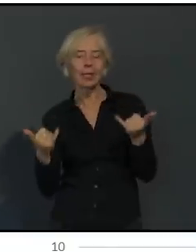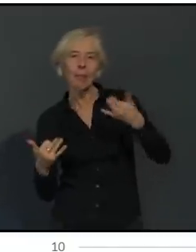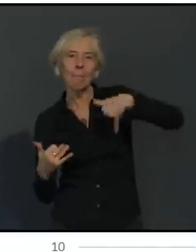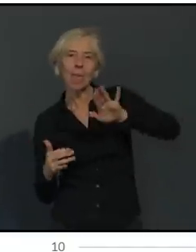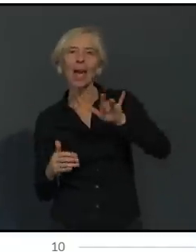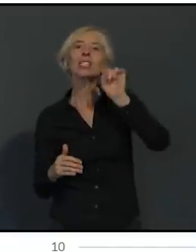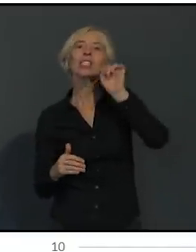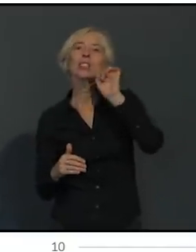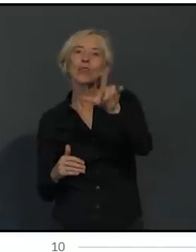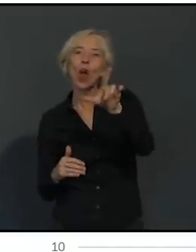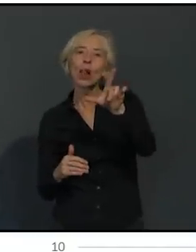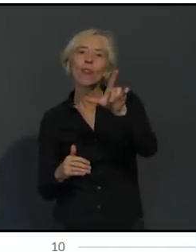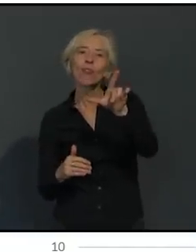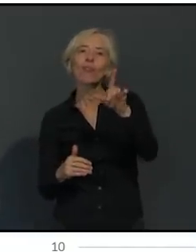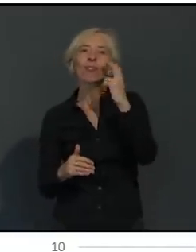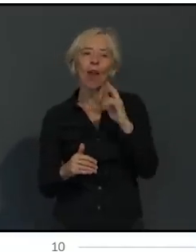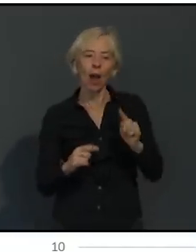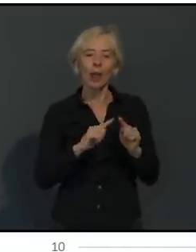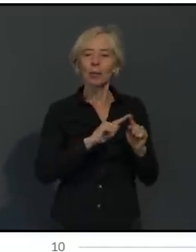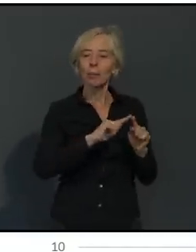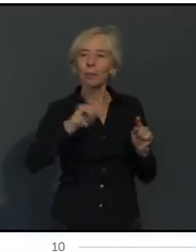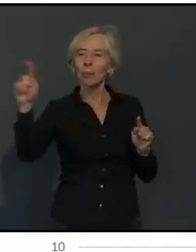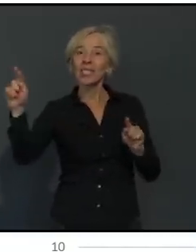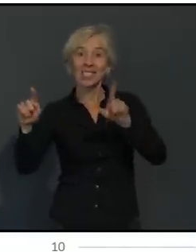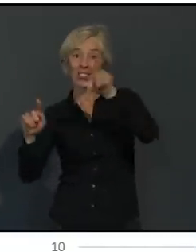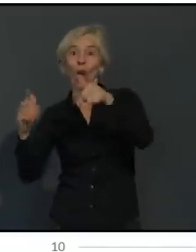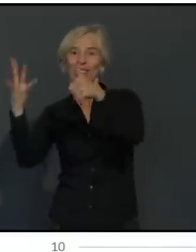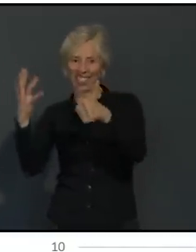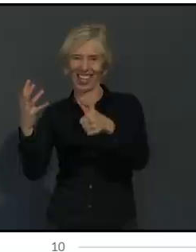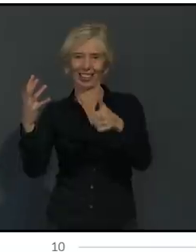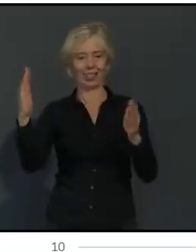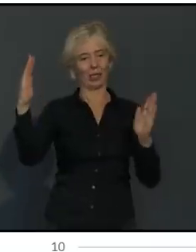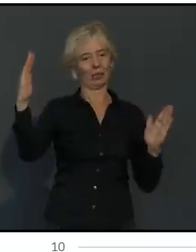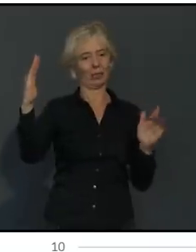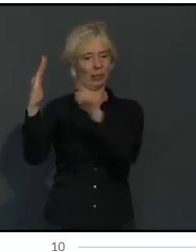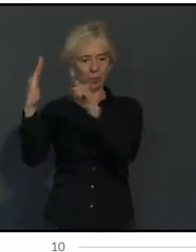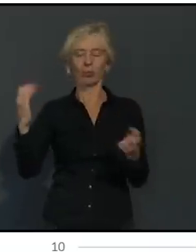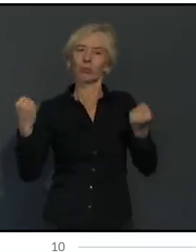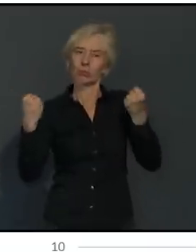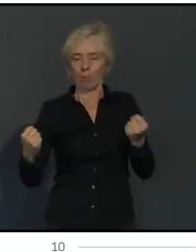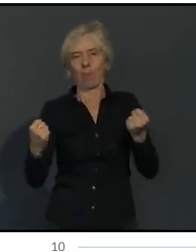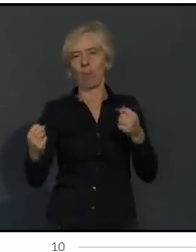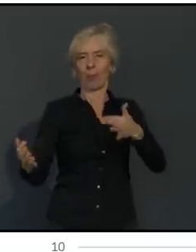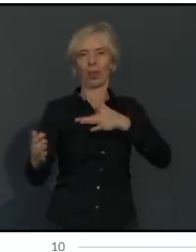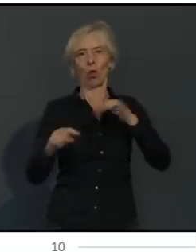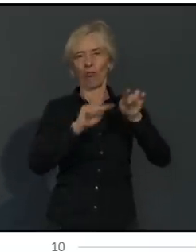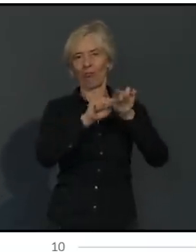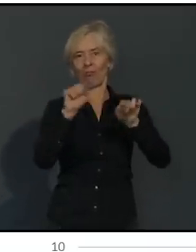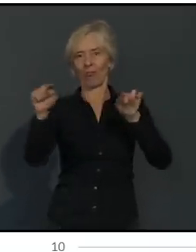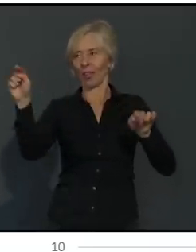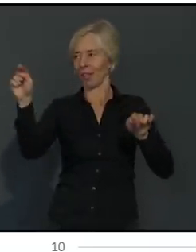ansiedeln. Das sind jetzt hier die Zahlen der letzten Woche, die Sie eingeblendet sehen. Tatsächlich ist es